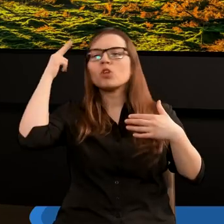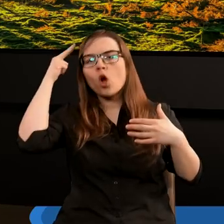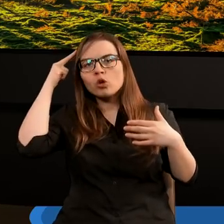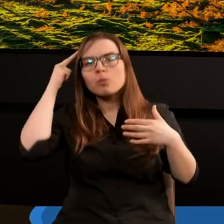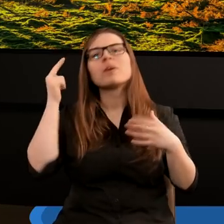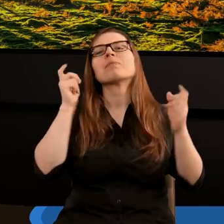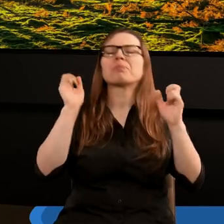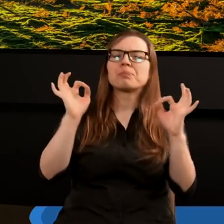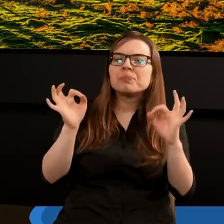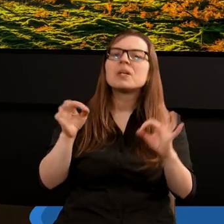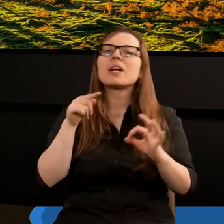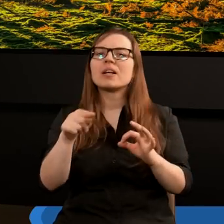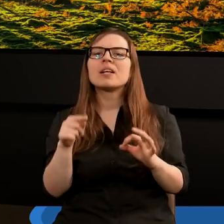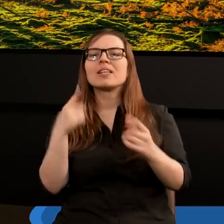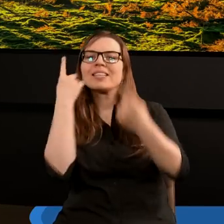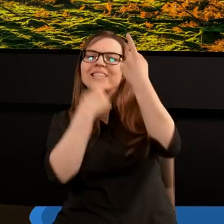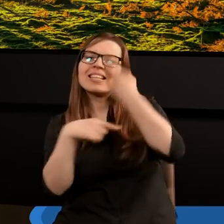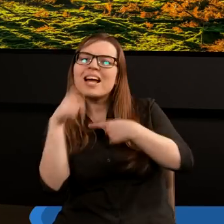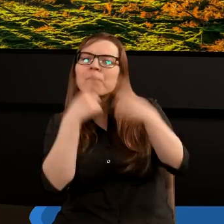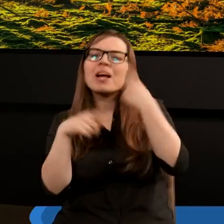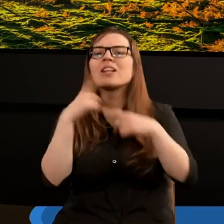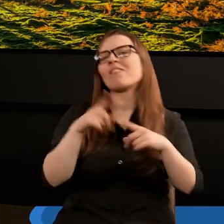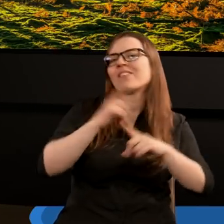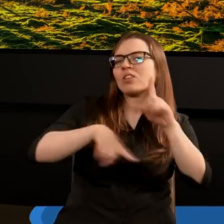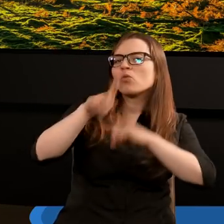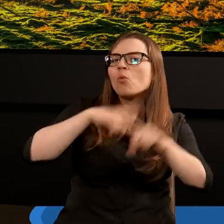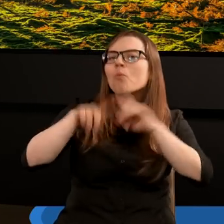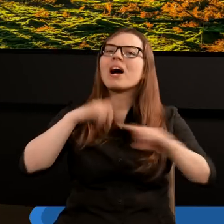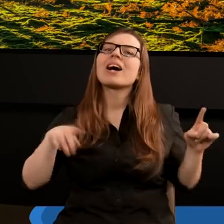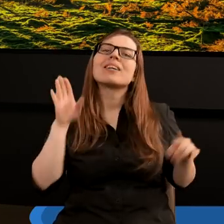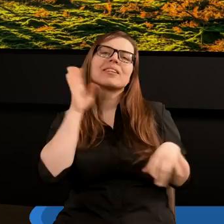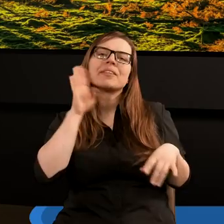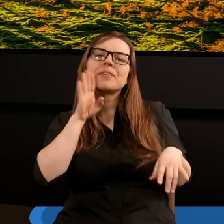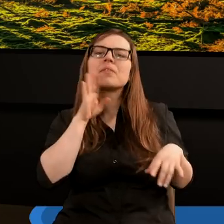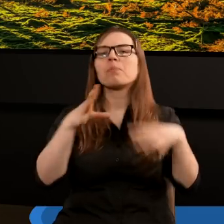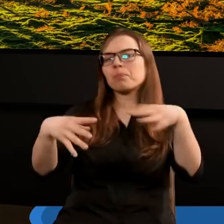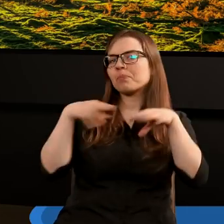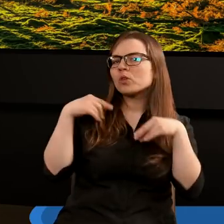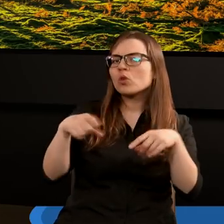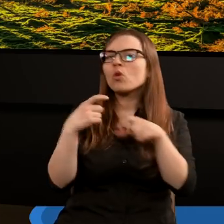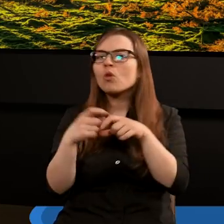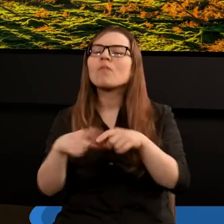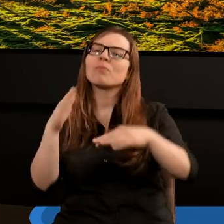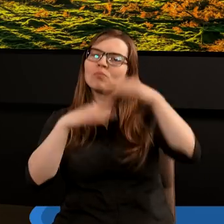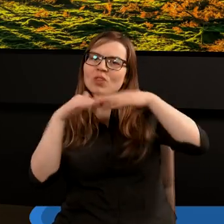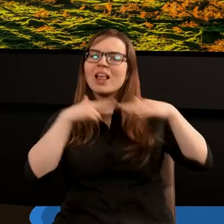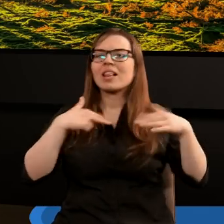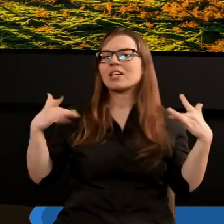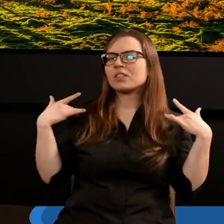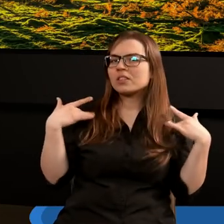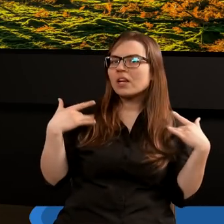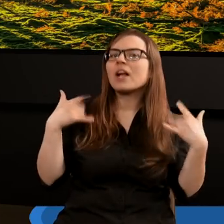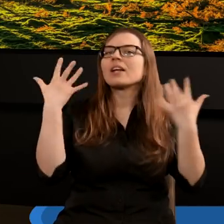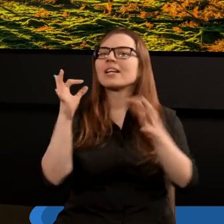nam zrozumieć, właściwie zinterpretować, wytłumaczyć, a także przyjąć to słowo i wyżywać w naszym życiu. Dlatego